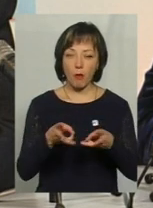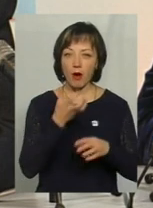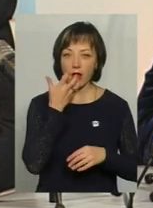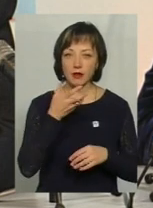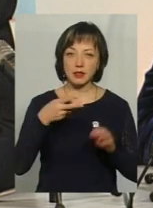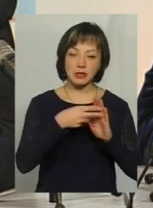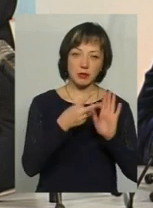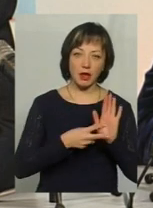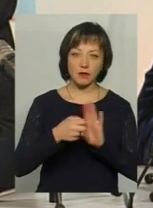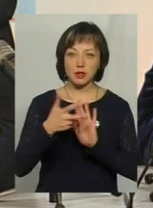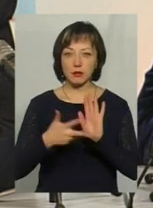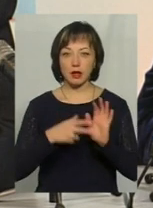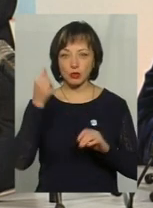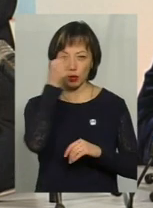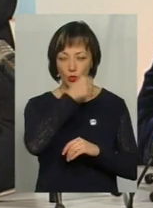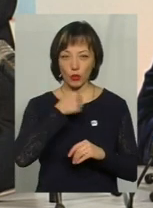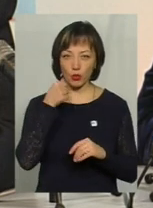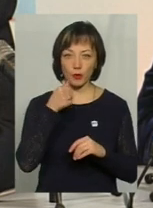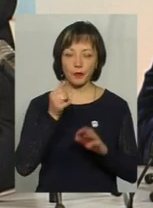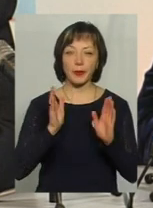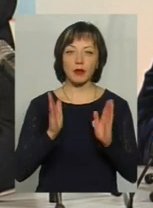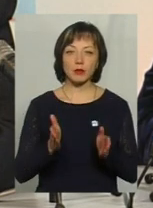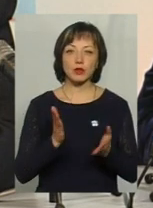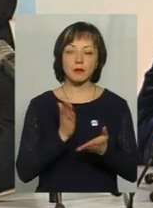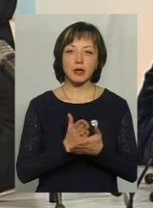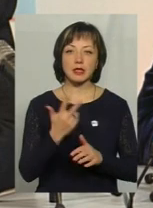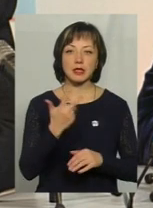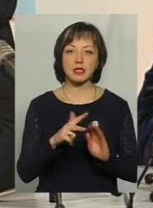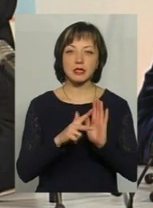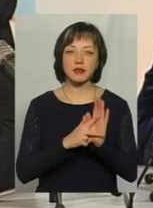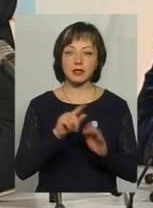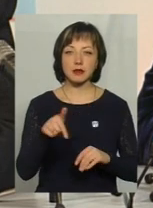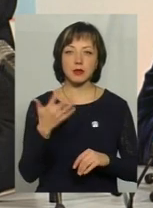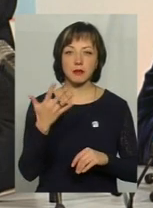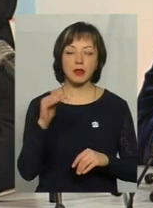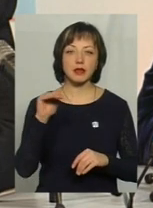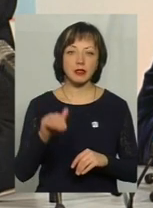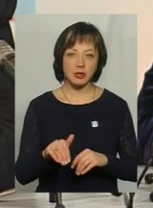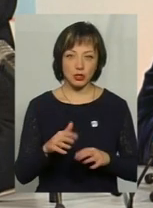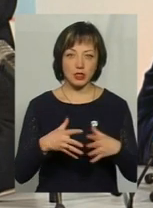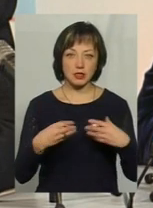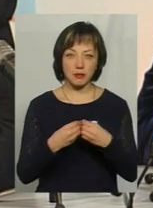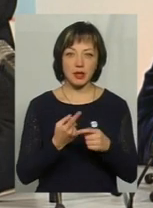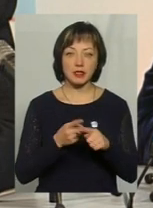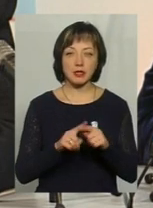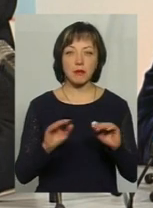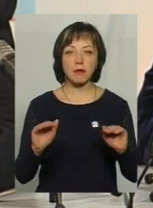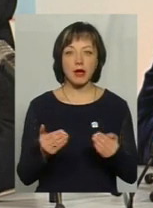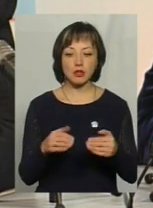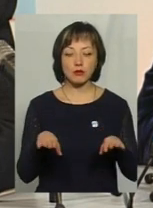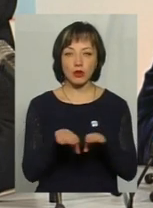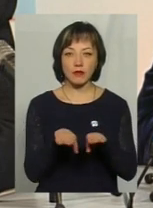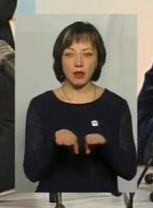-2018 року буде складати 38,5 тисяч. Це трохи менше в